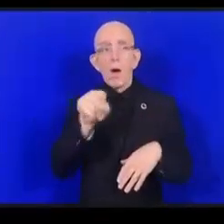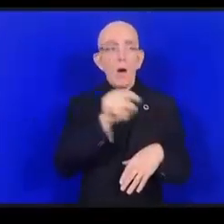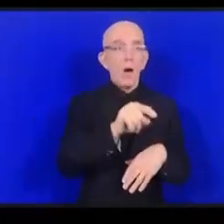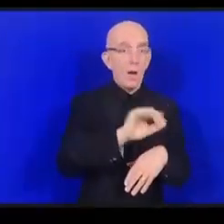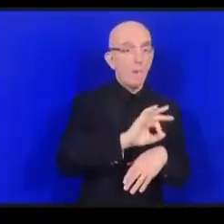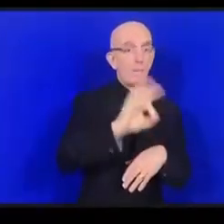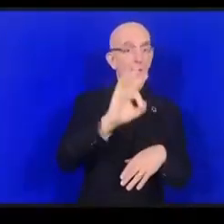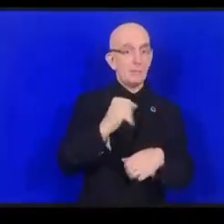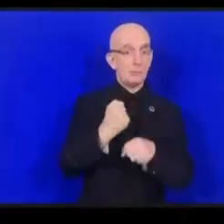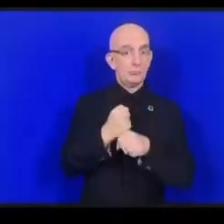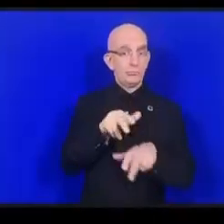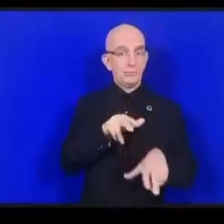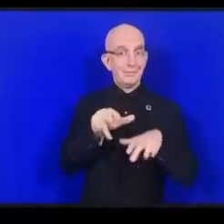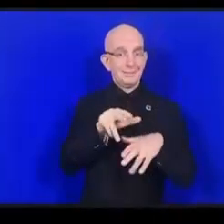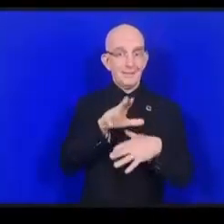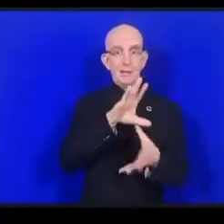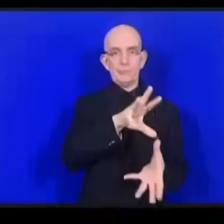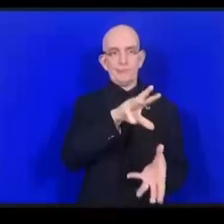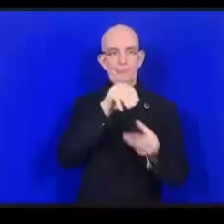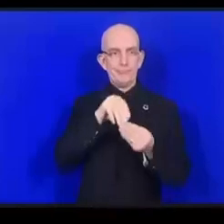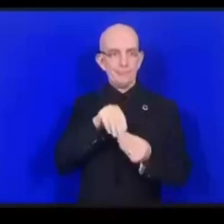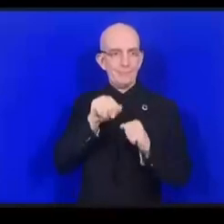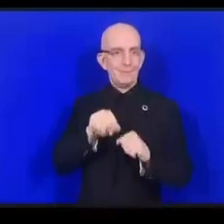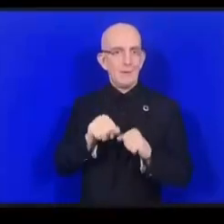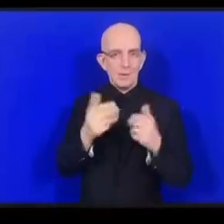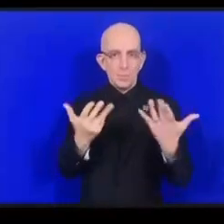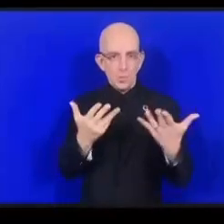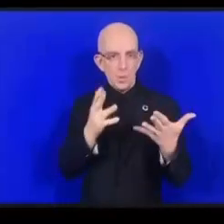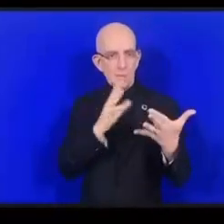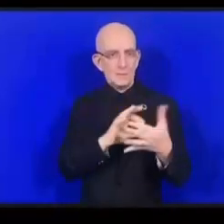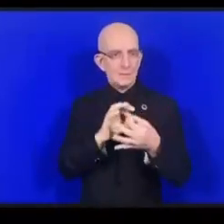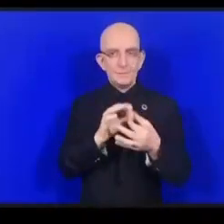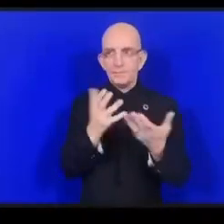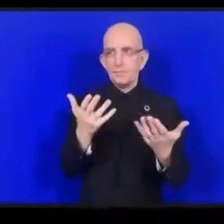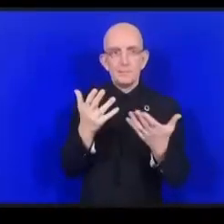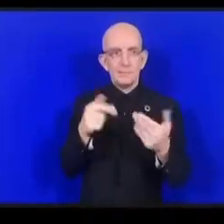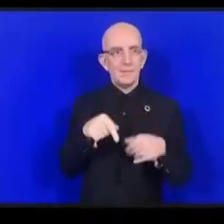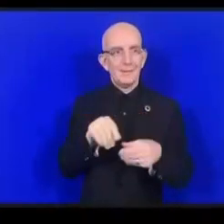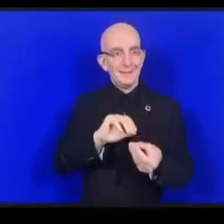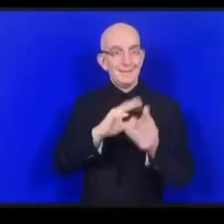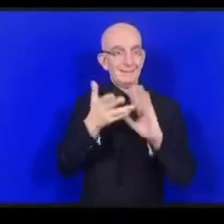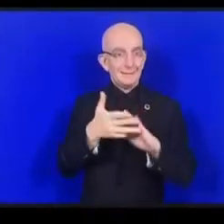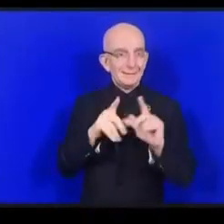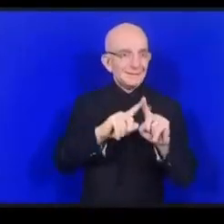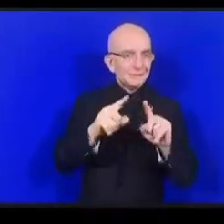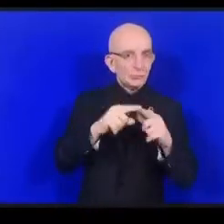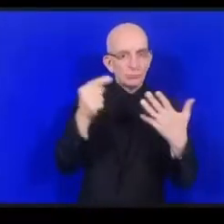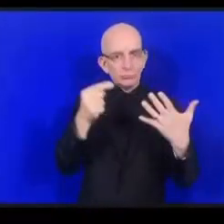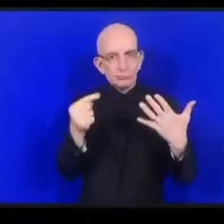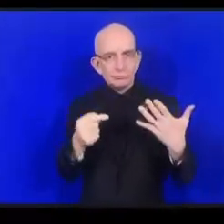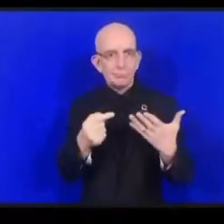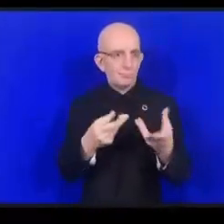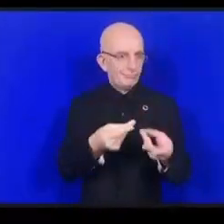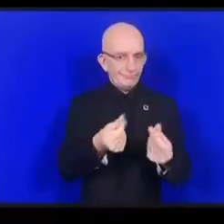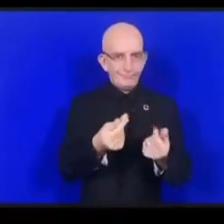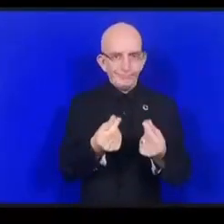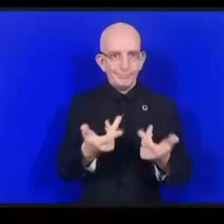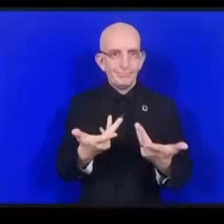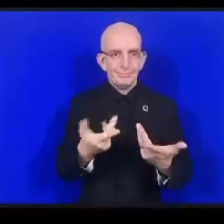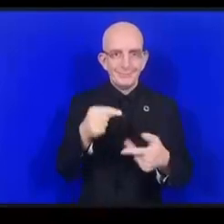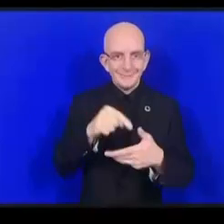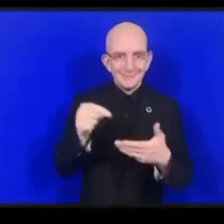أو نحدث التفاعل ما بين إنترنت الأشياء وما بين الإنترنت طبعها